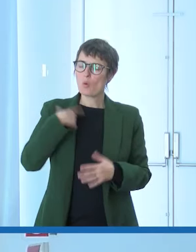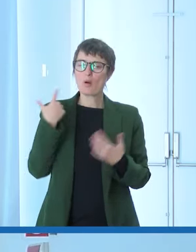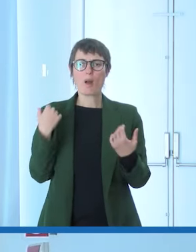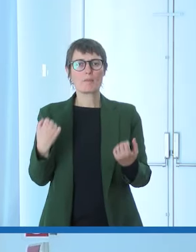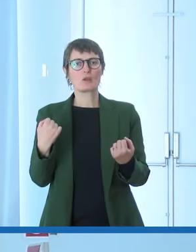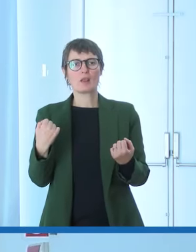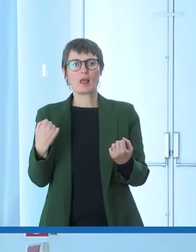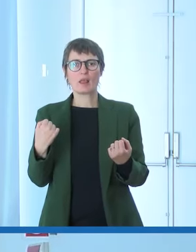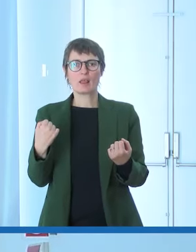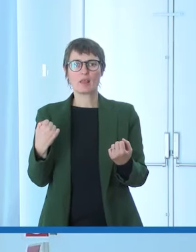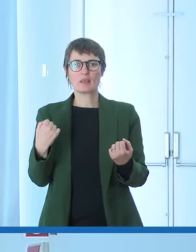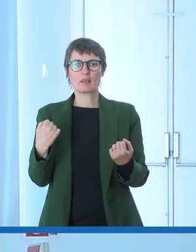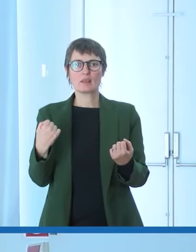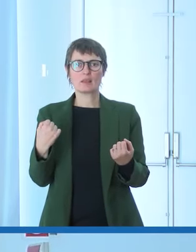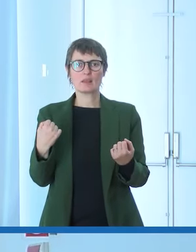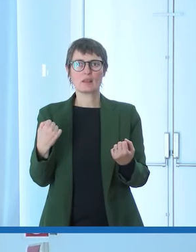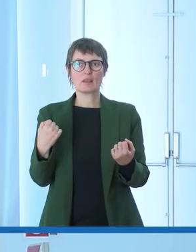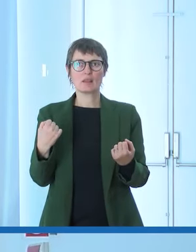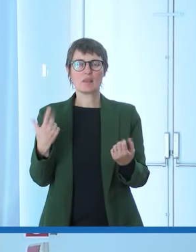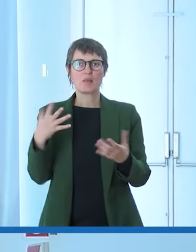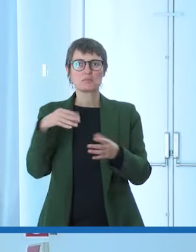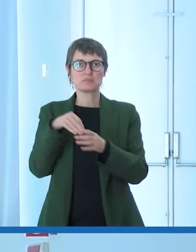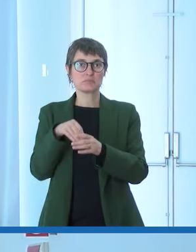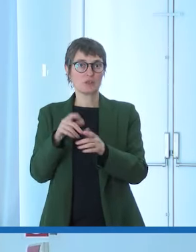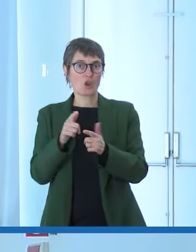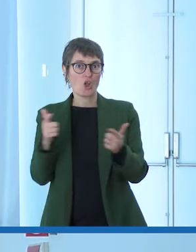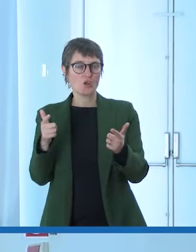senza sarebbe come gridare nel vuoto